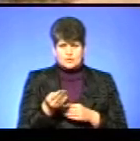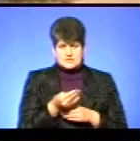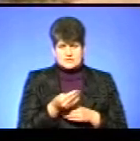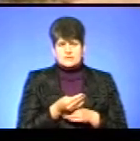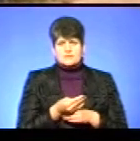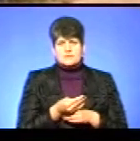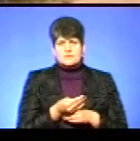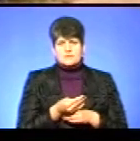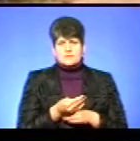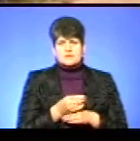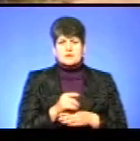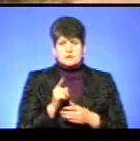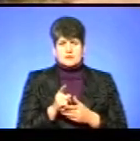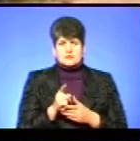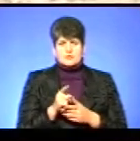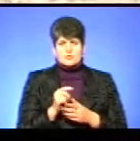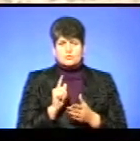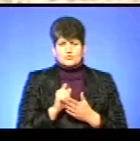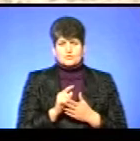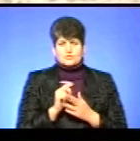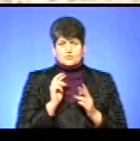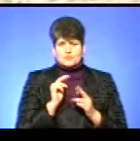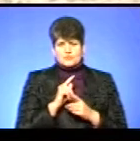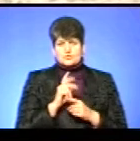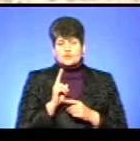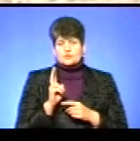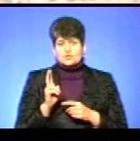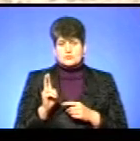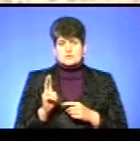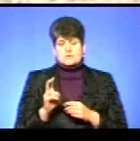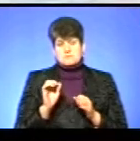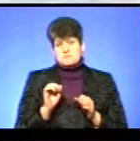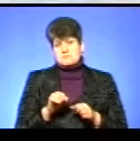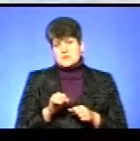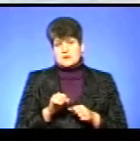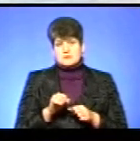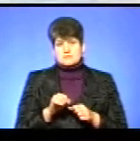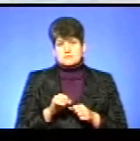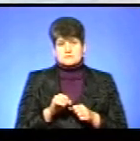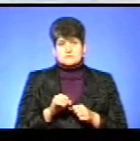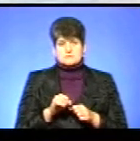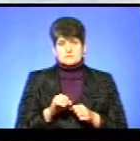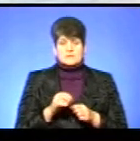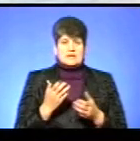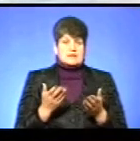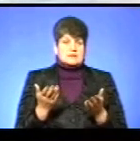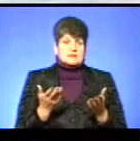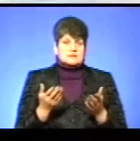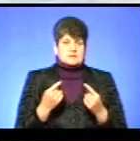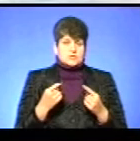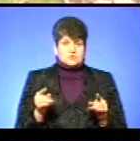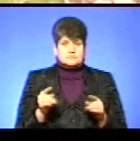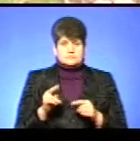певні протруєнню, не виключається версія, що хтось міг якимсь іншим